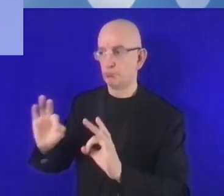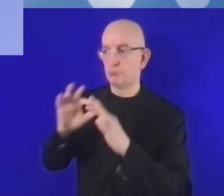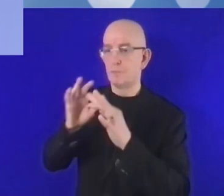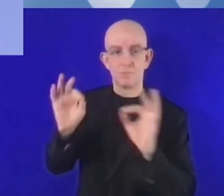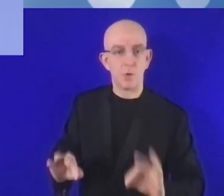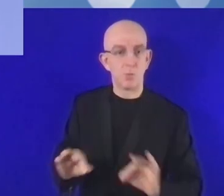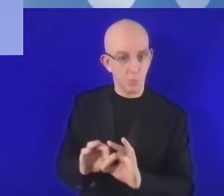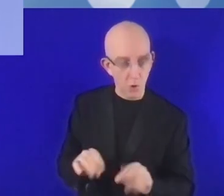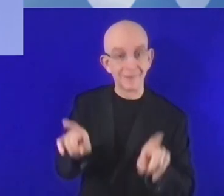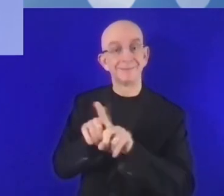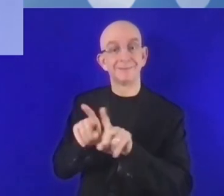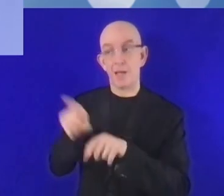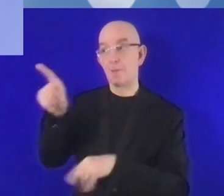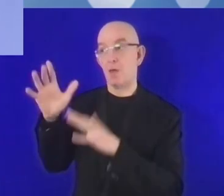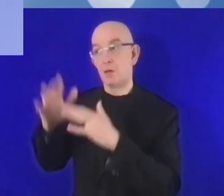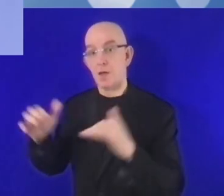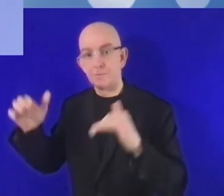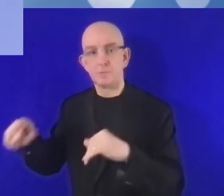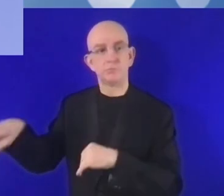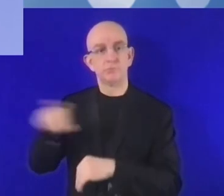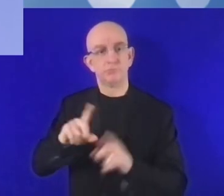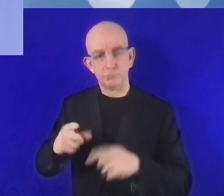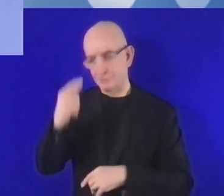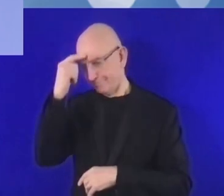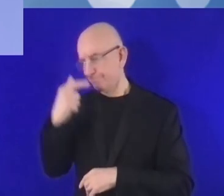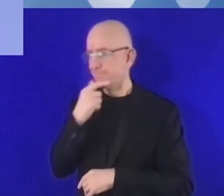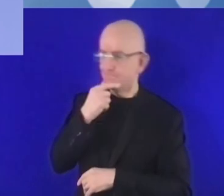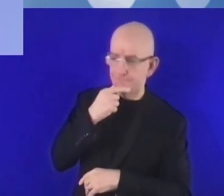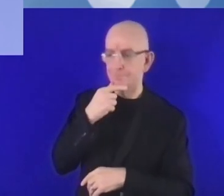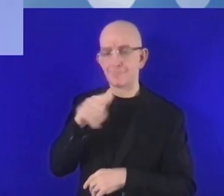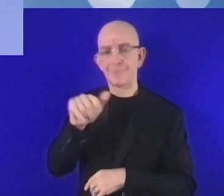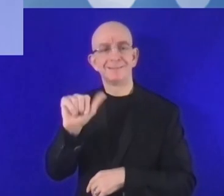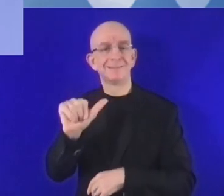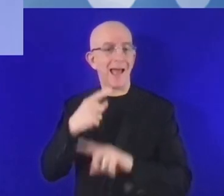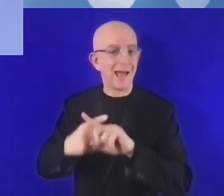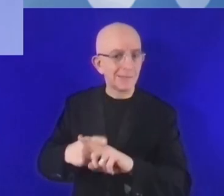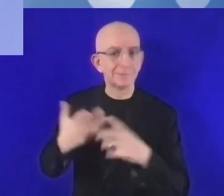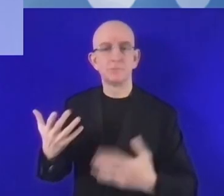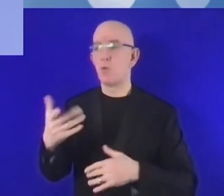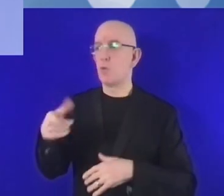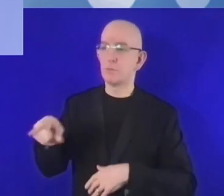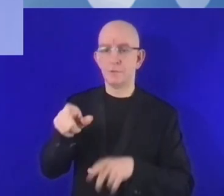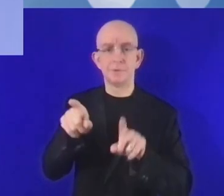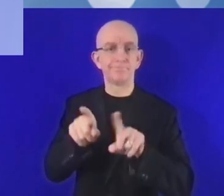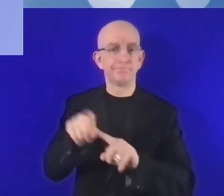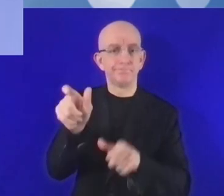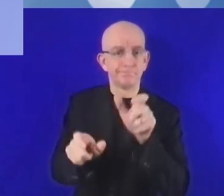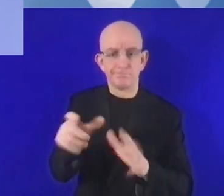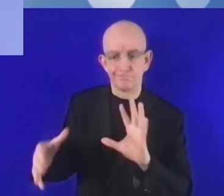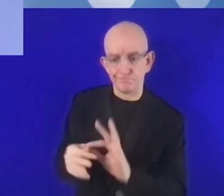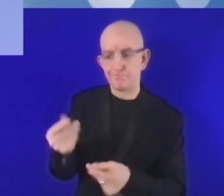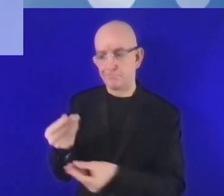الإدارة العامة أن ترغب بشكل مالي